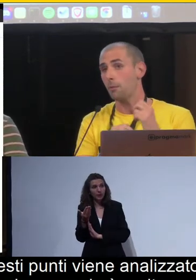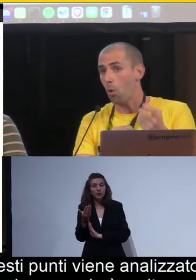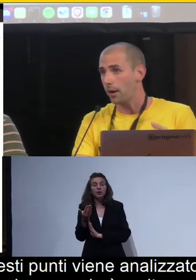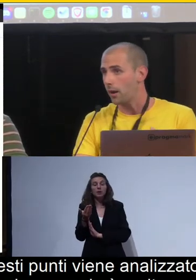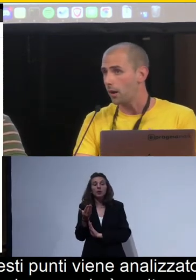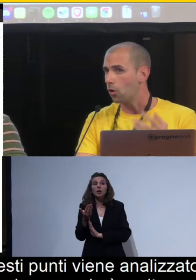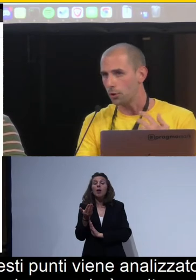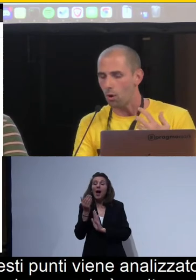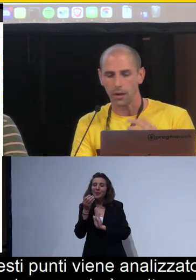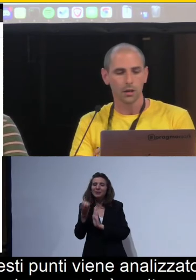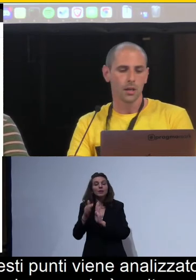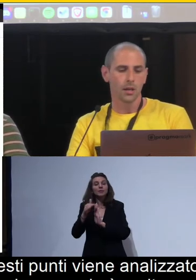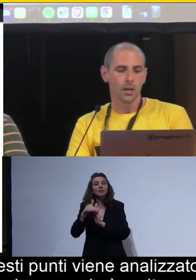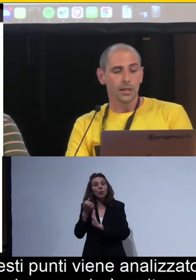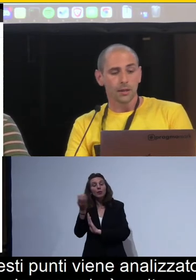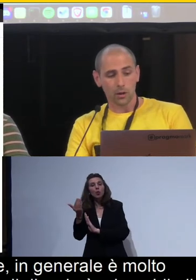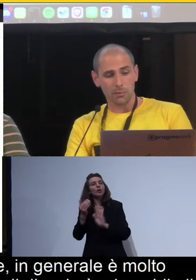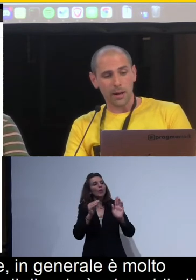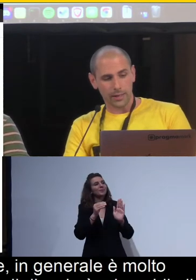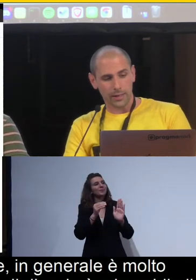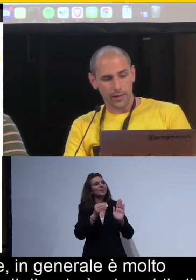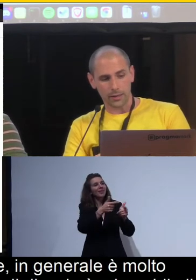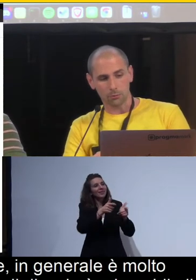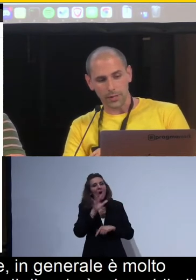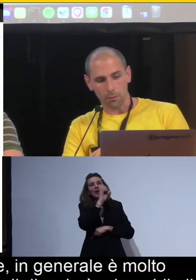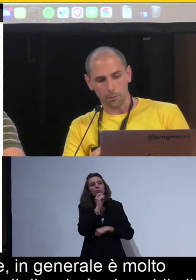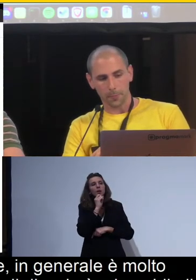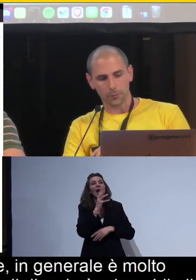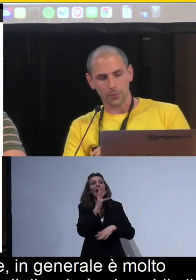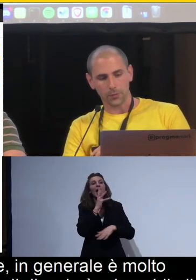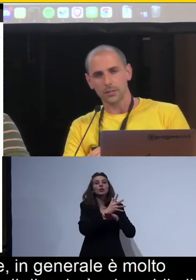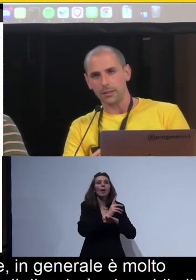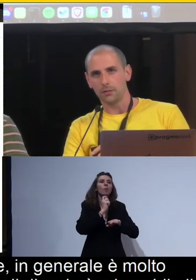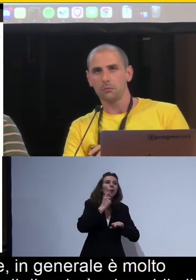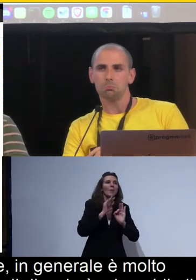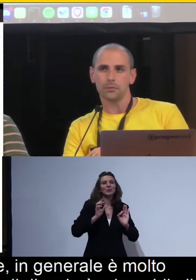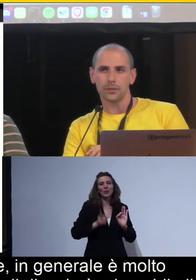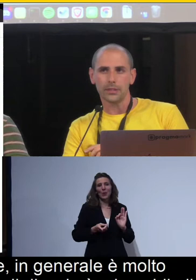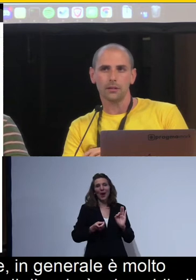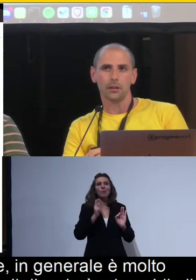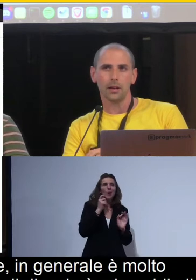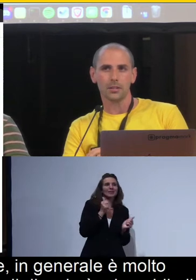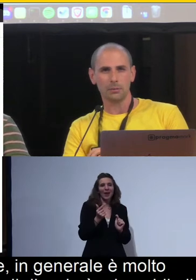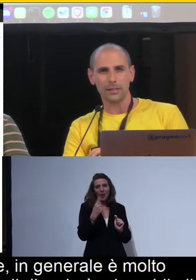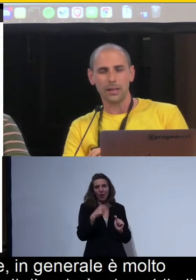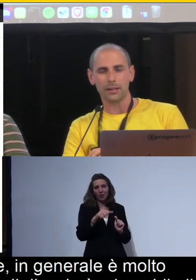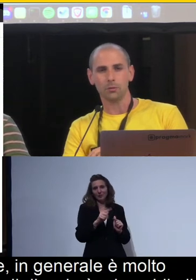'accessibilità buona o meno buona. La cosa emblematica è che, come vedremo, l